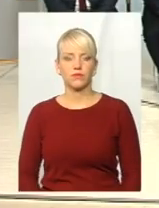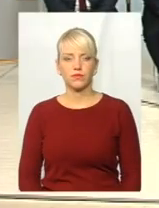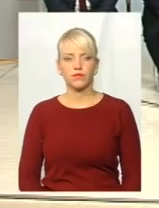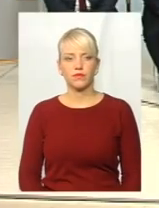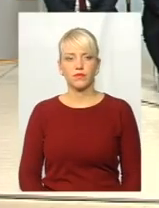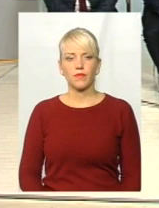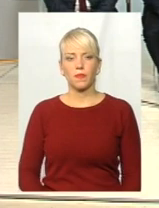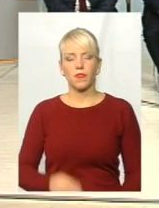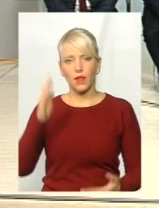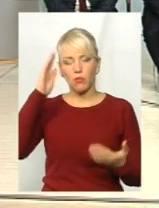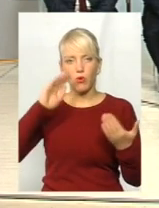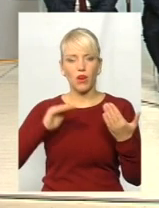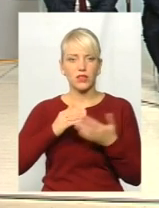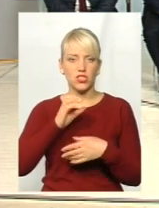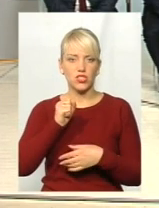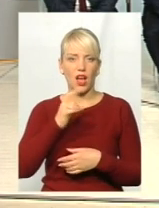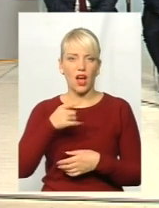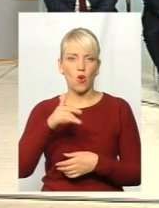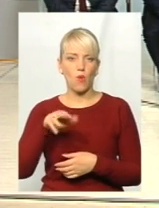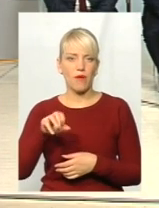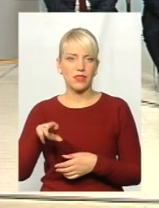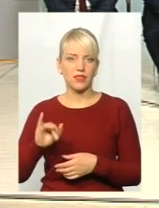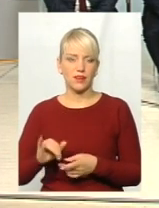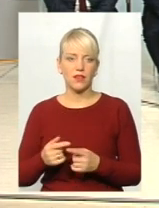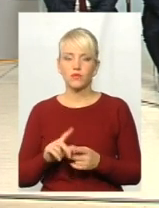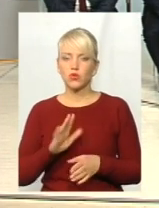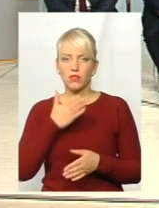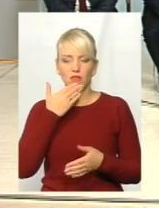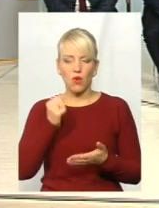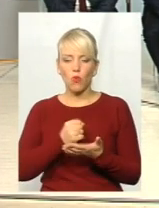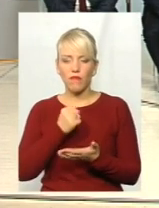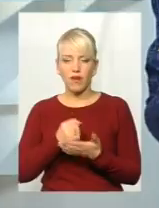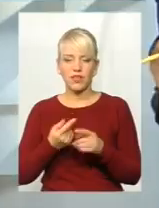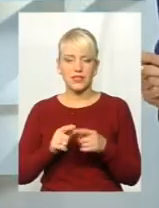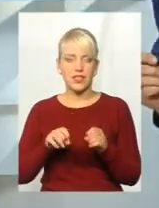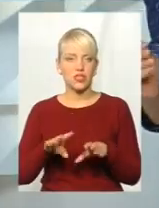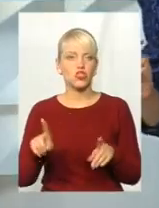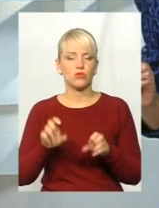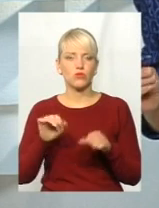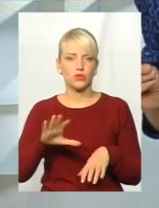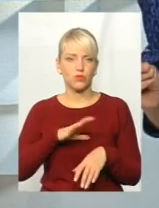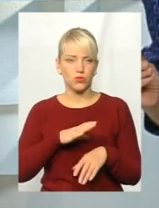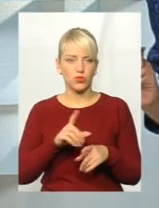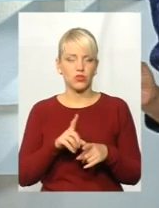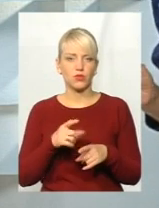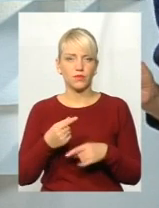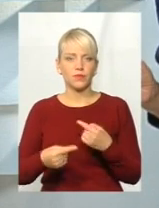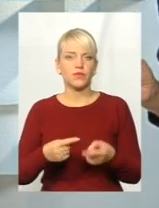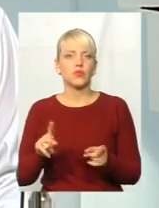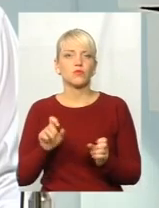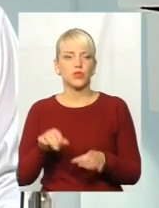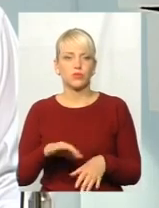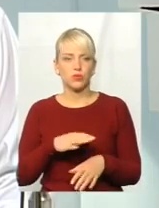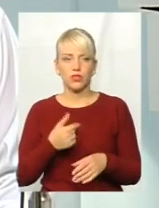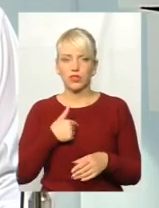Політичні були аргументи, тому було проти того, що ми платали. Не ухвалення цього рішення, що воно потягне за собою для новостворювання 12 Я надіюся, що